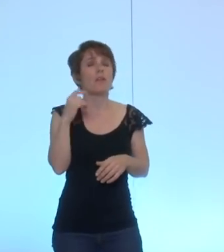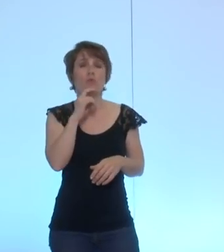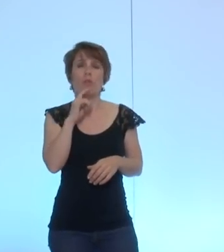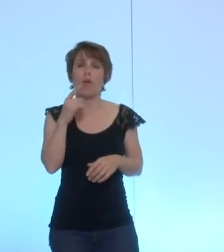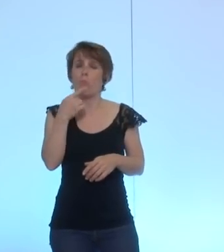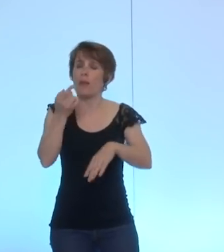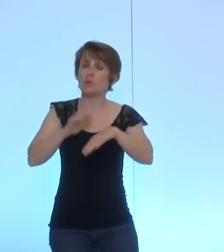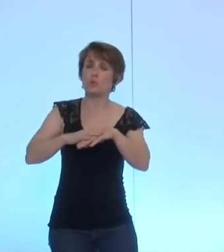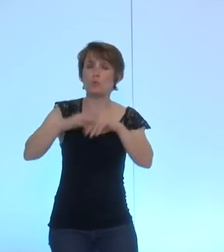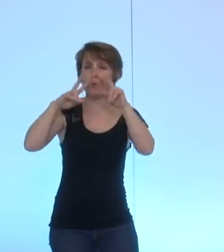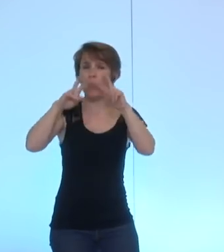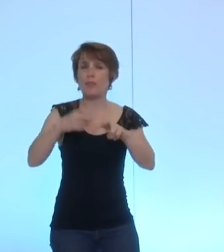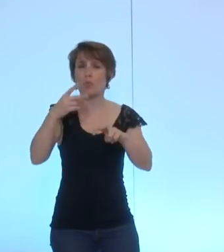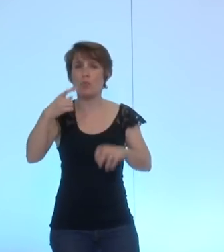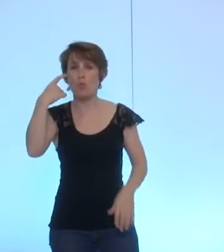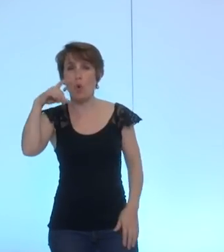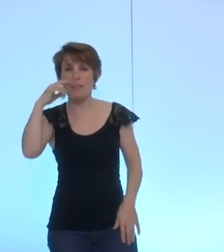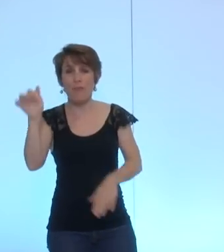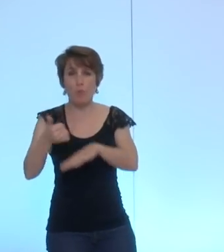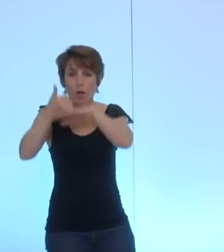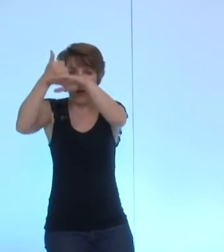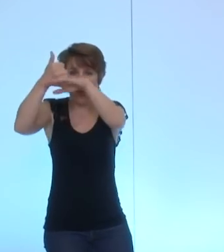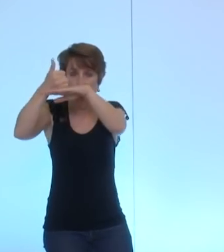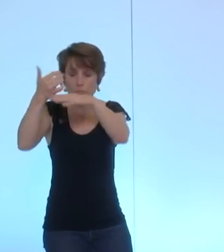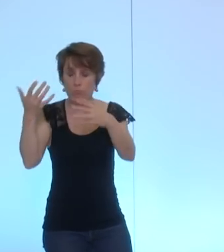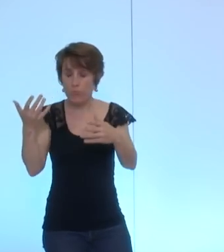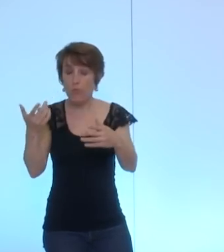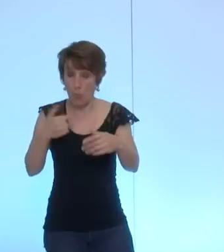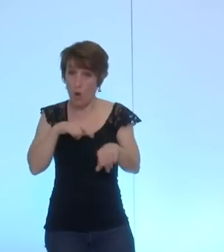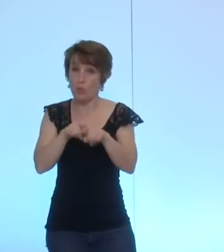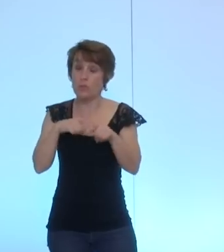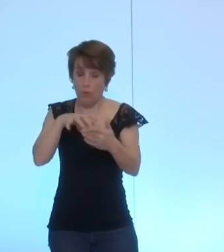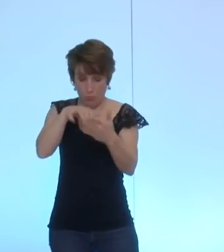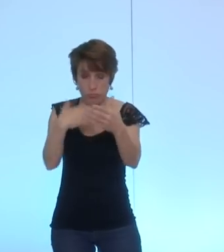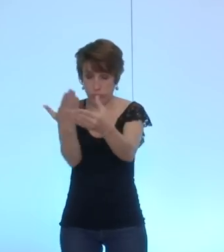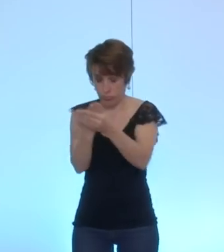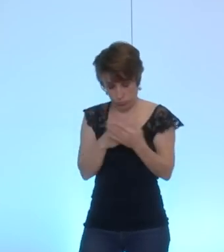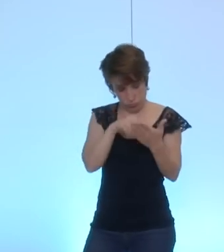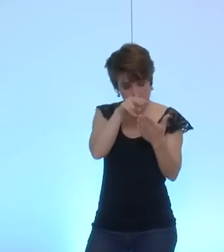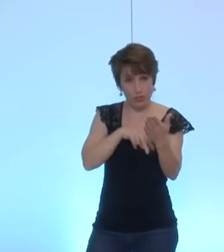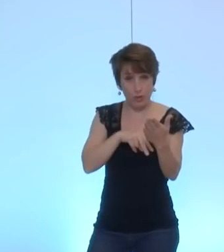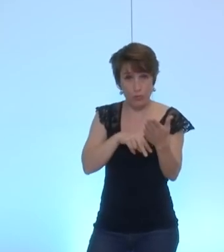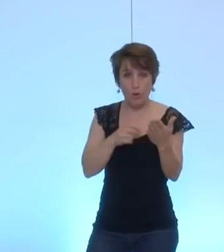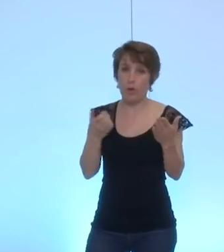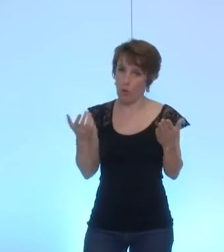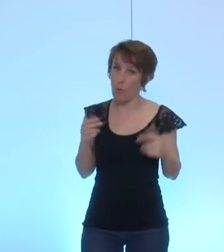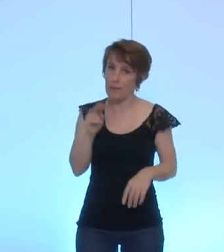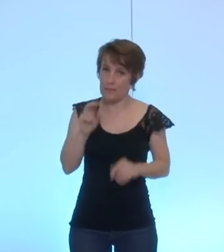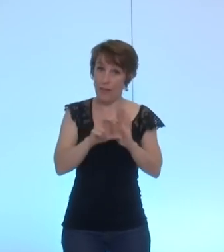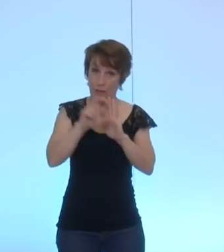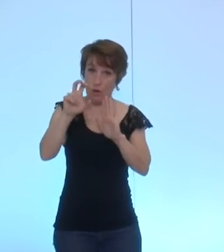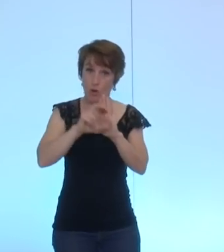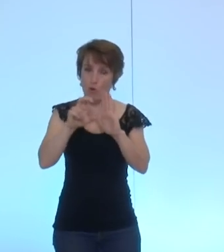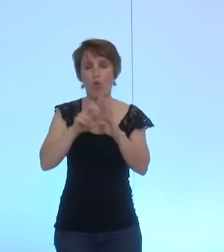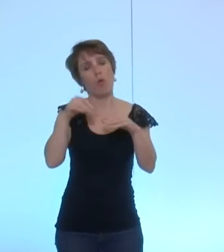que j'ai pu avoir entre les mains, c'est que tout simplement Grenoble, malgré ses points forts, n'échappe pas à la